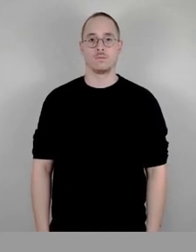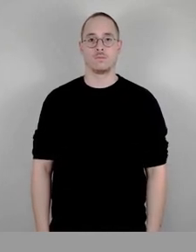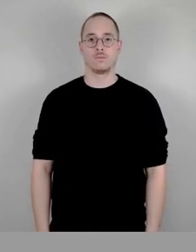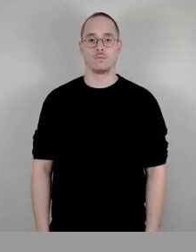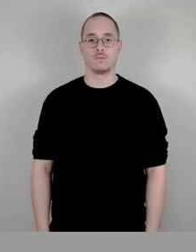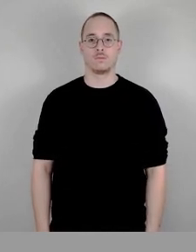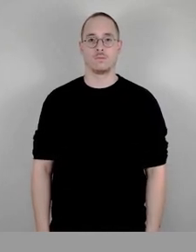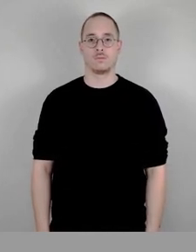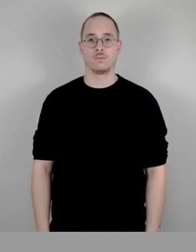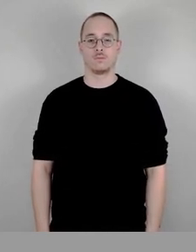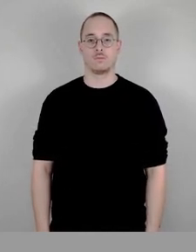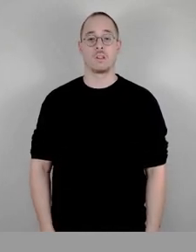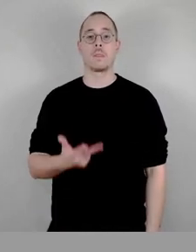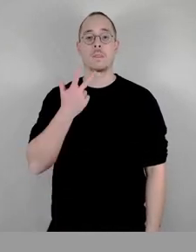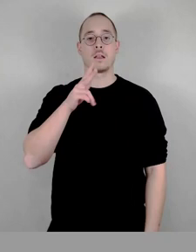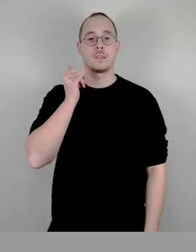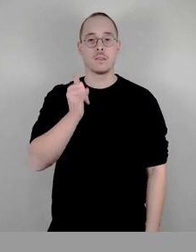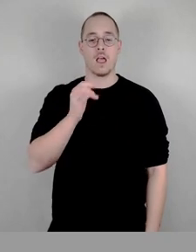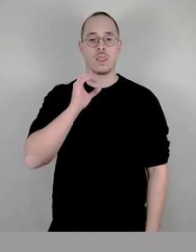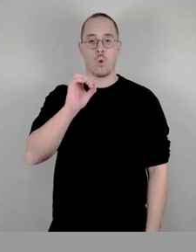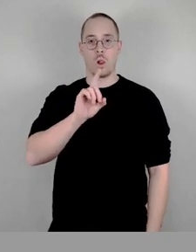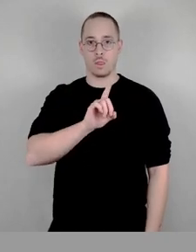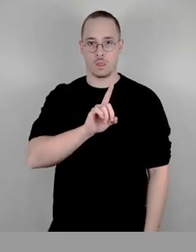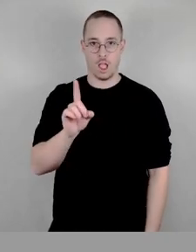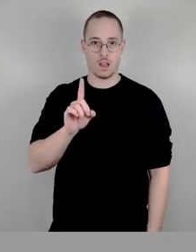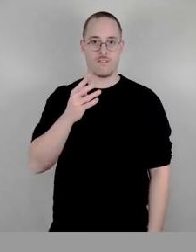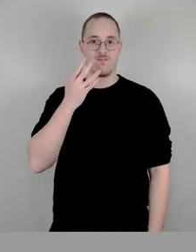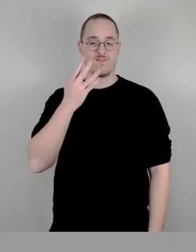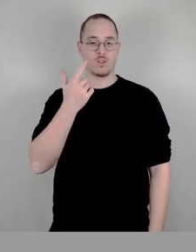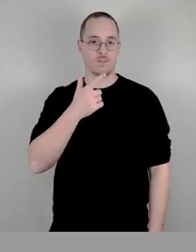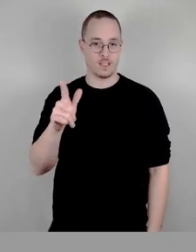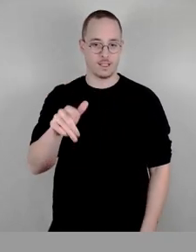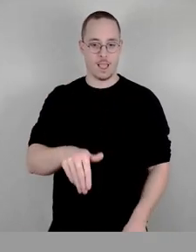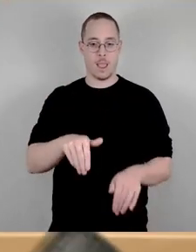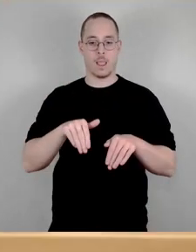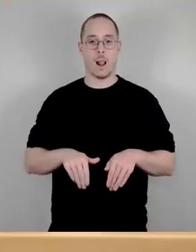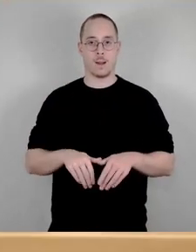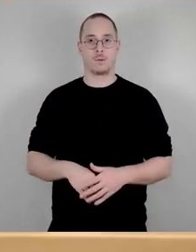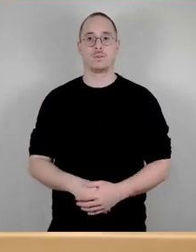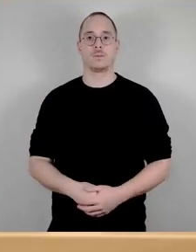30 Ja, keine Nein, 24 Enthaltungen damit beschlossen.